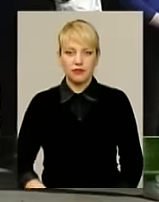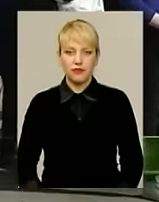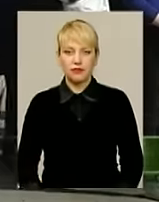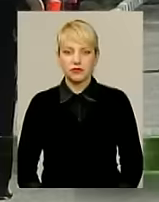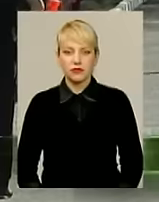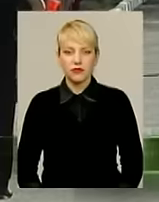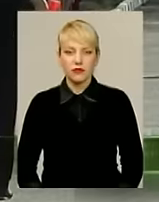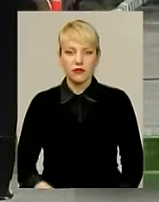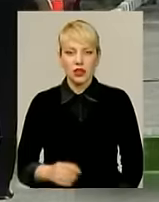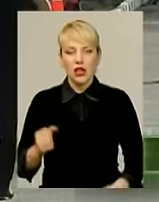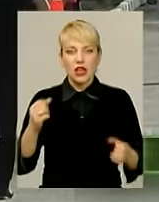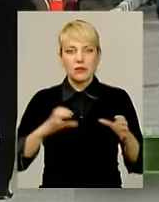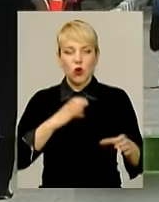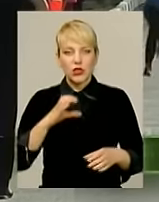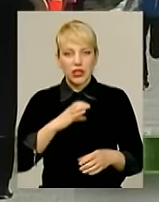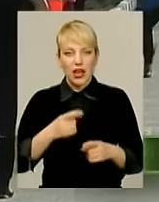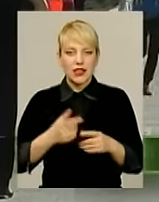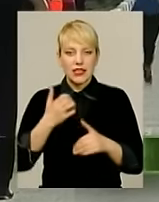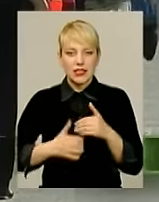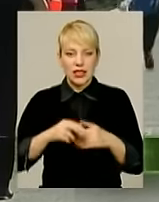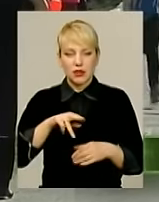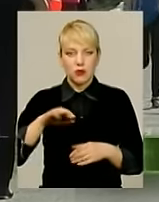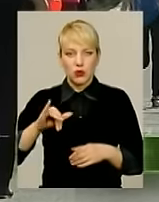обласної спартакіади серед учнів профтехосвіти.